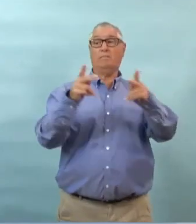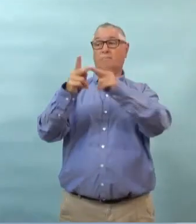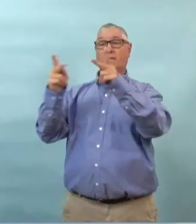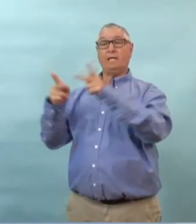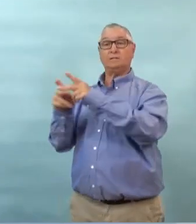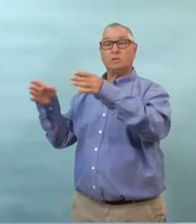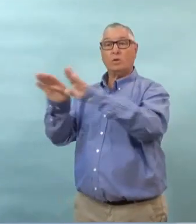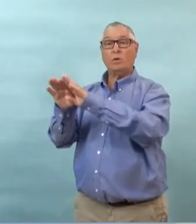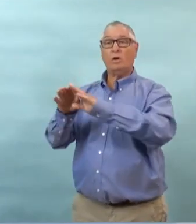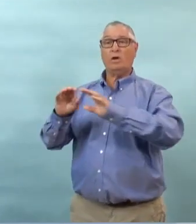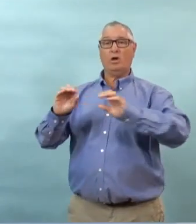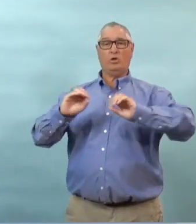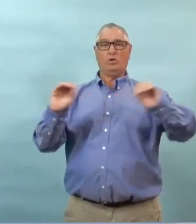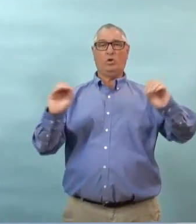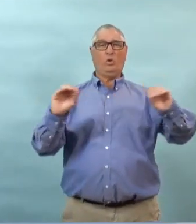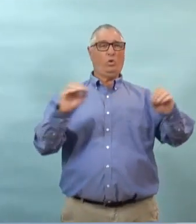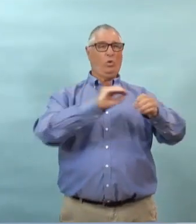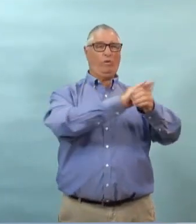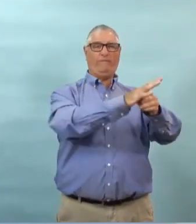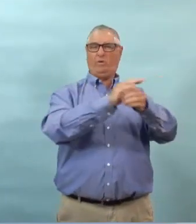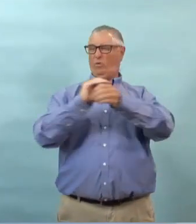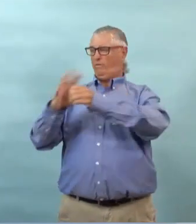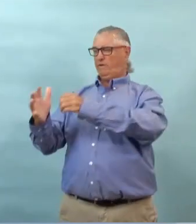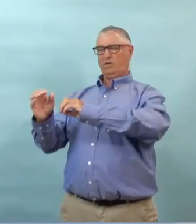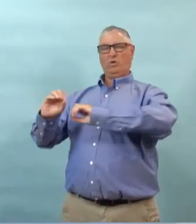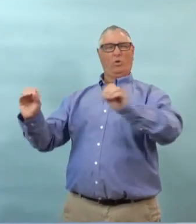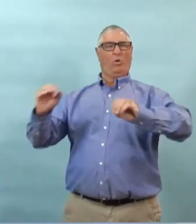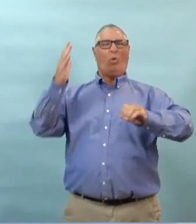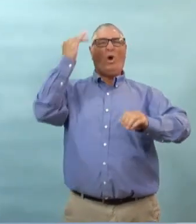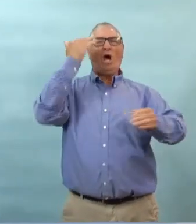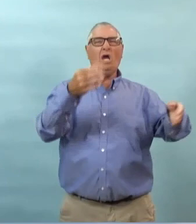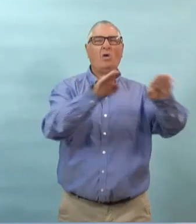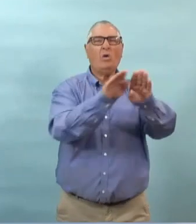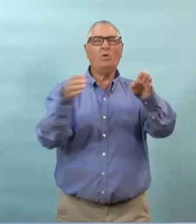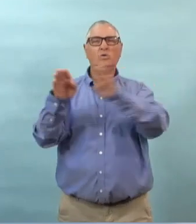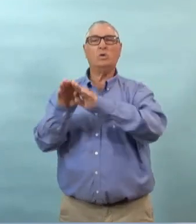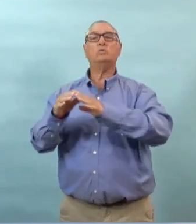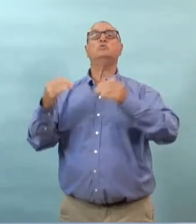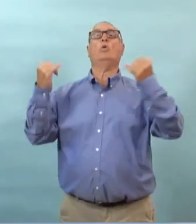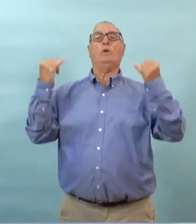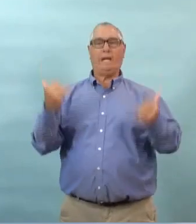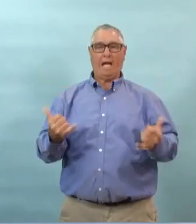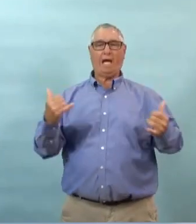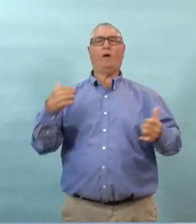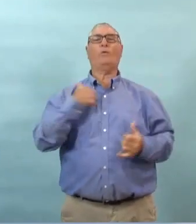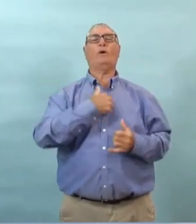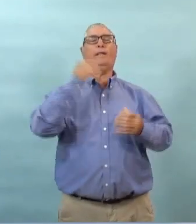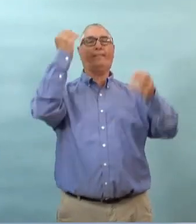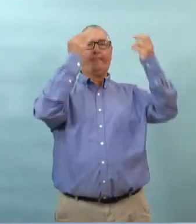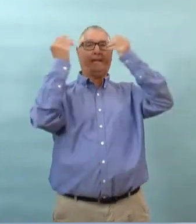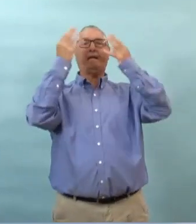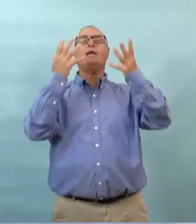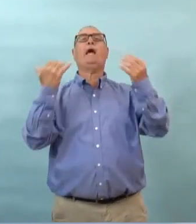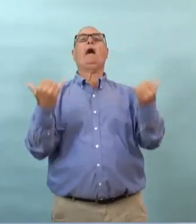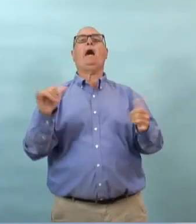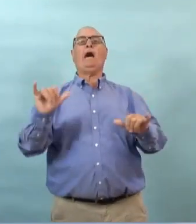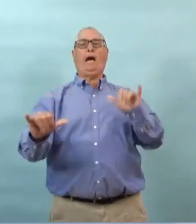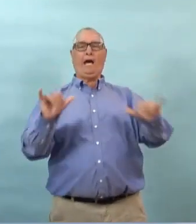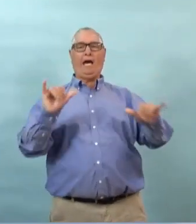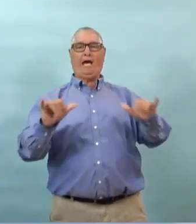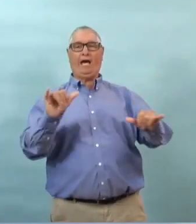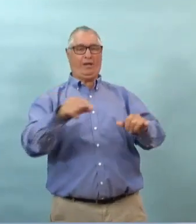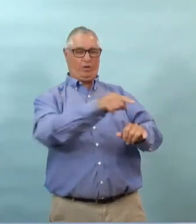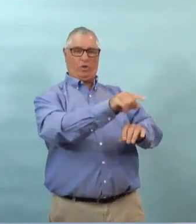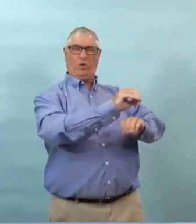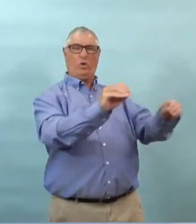est on allait parler de fermer telle ou telle région alors qu'il n'y avait pas de preuve qu'il y avait de la transmission nous on pense qu'on